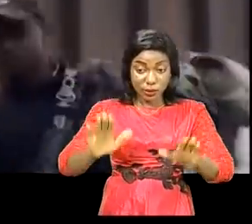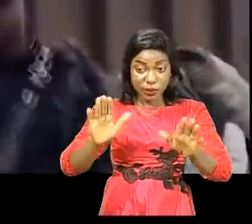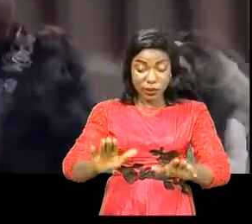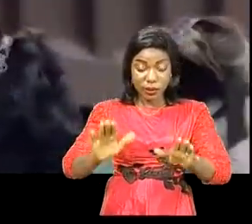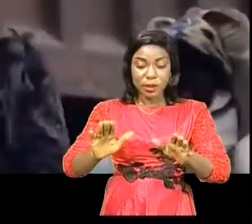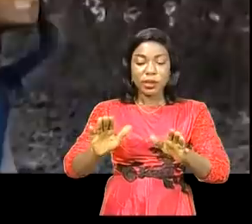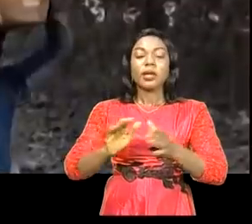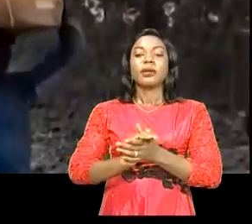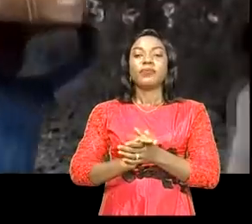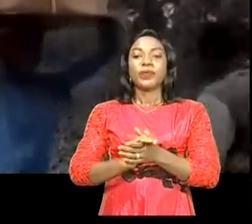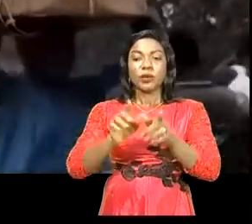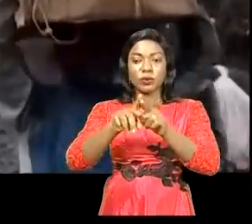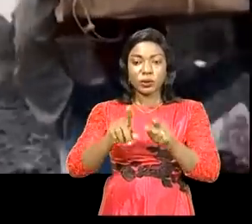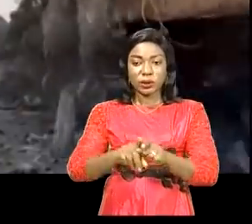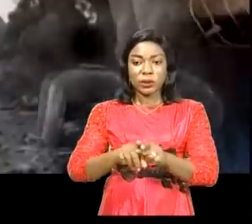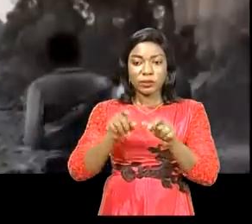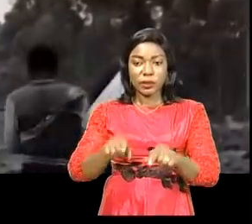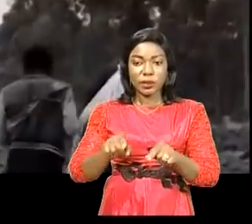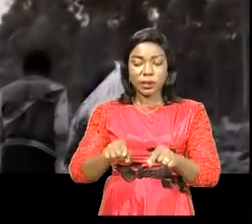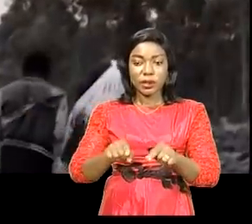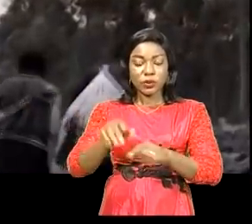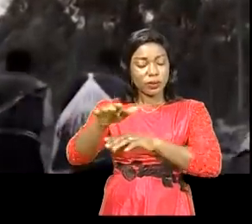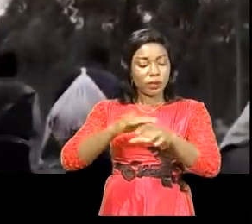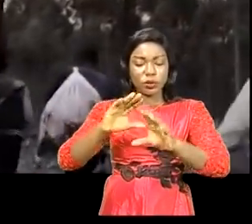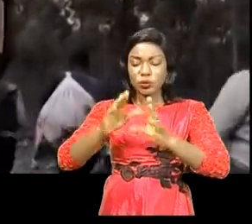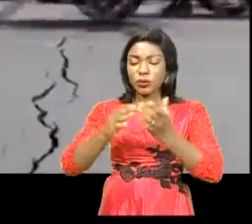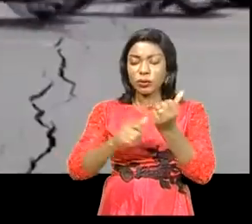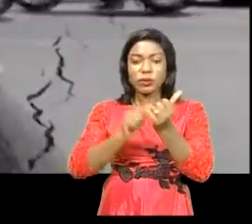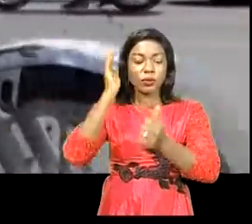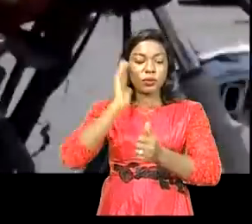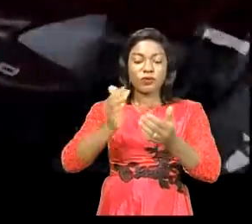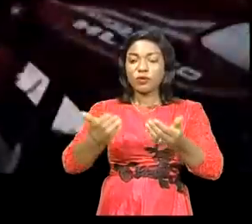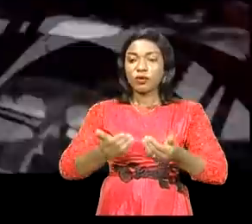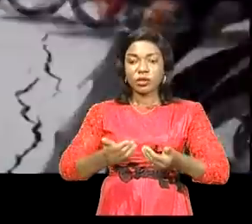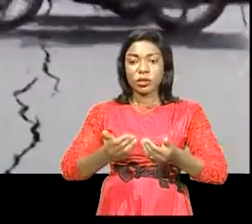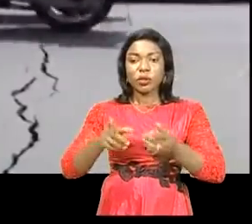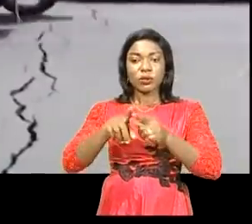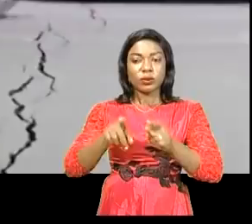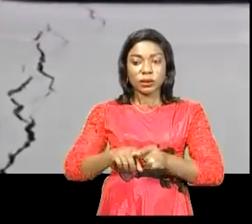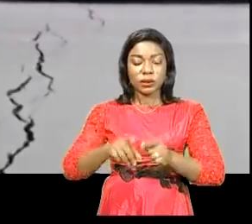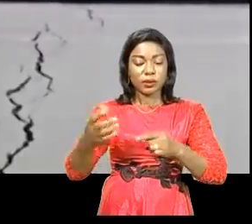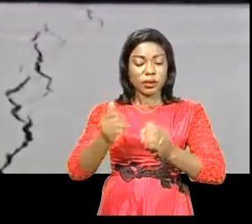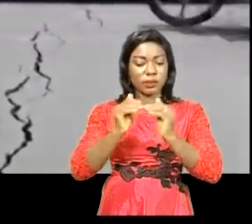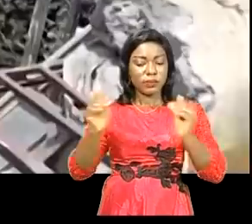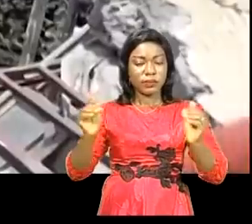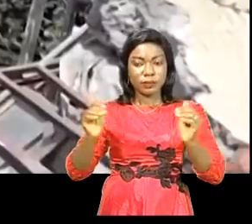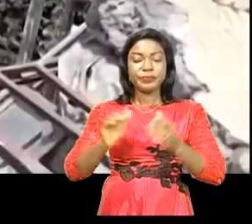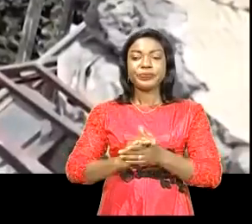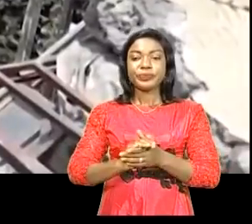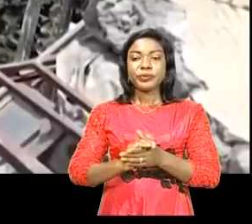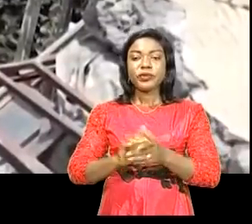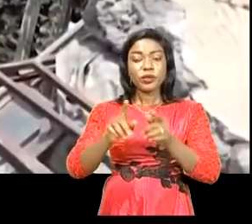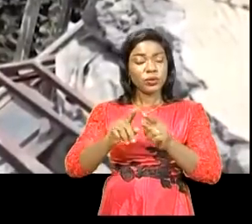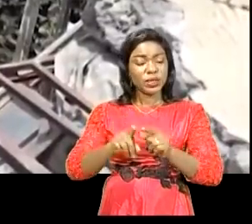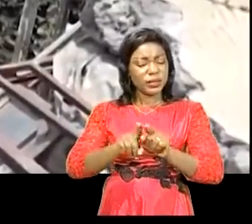au Congo et qui vise maintenant tous les hommes de bonne volonté, toutes les femmes de bonne volonté et plus de paix et de générosité, sans